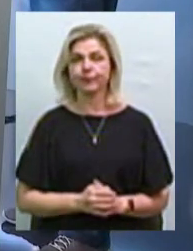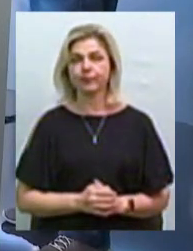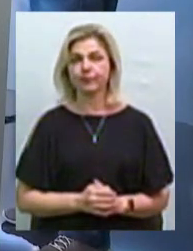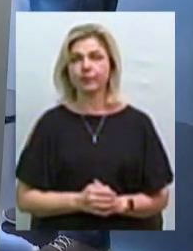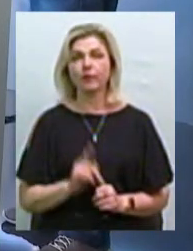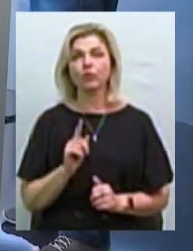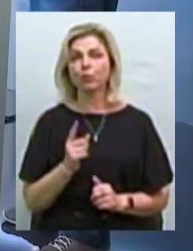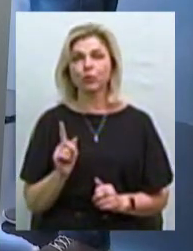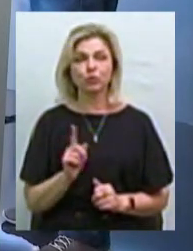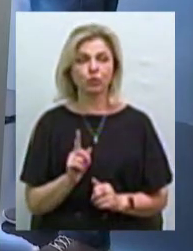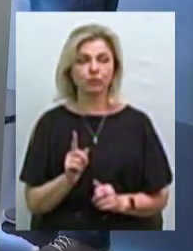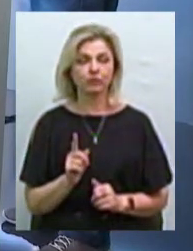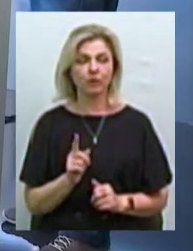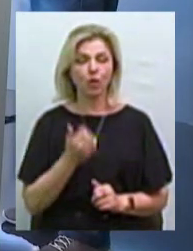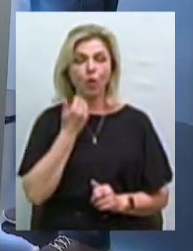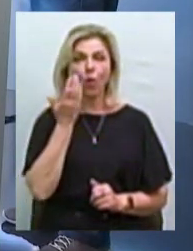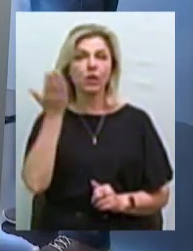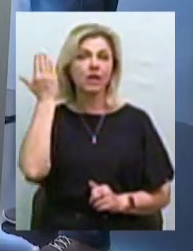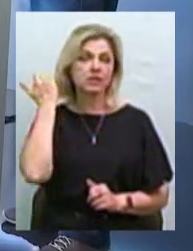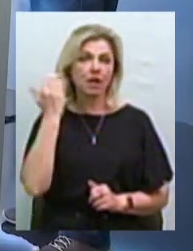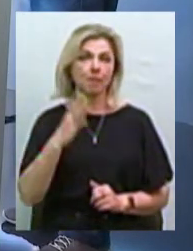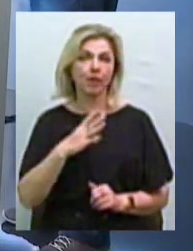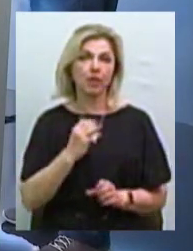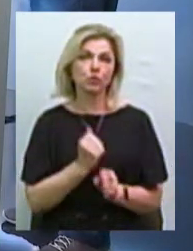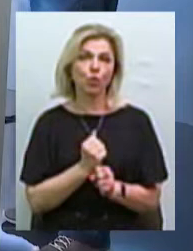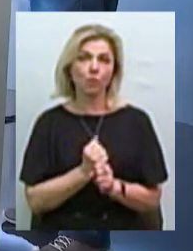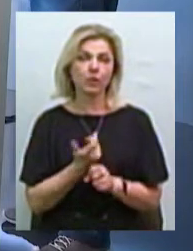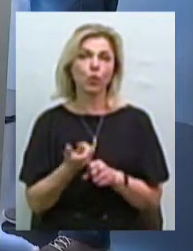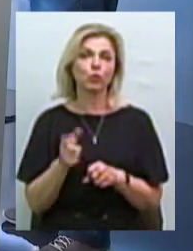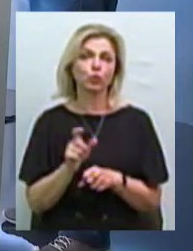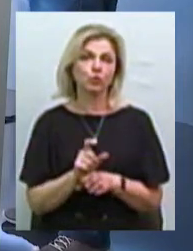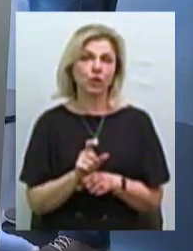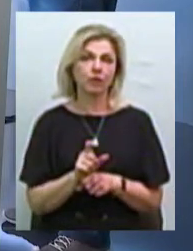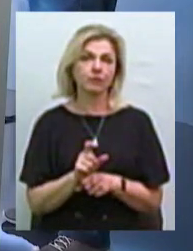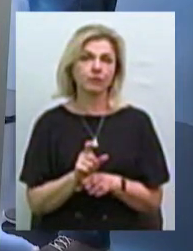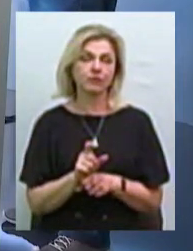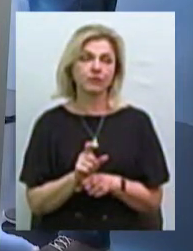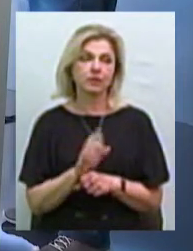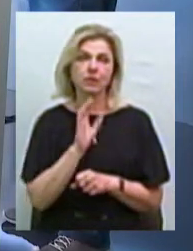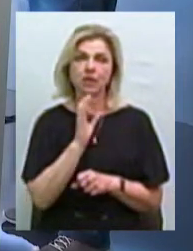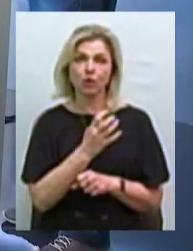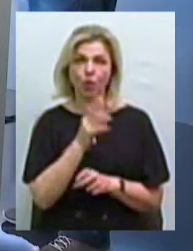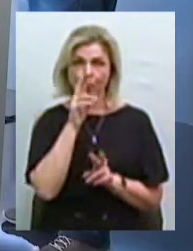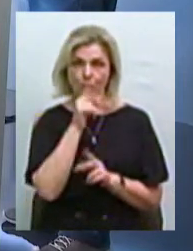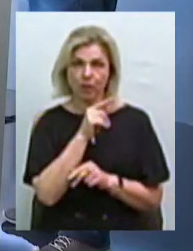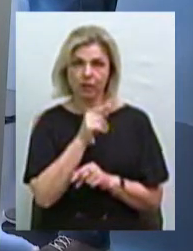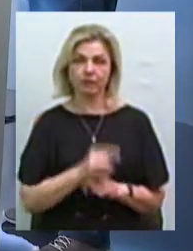Тому що колись була зроблена дуже серйозна помилка.